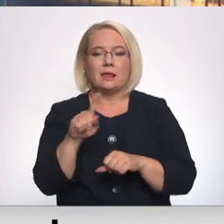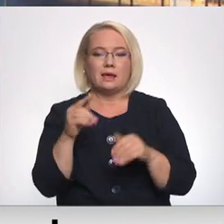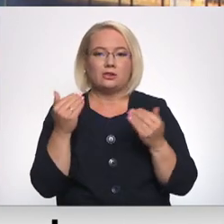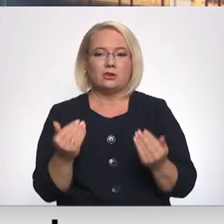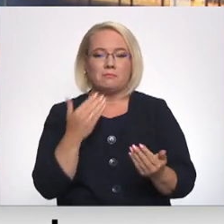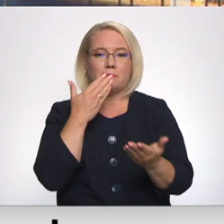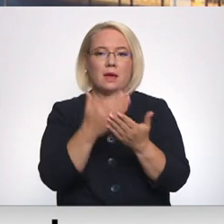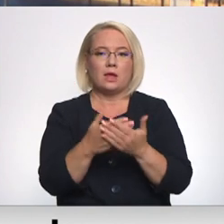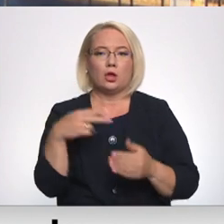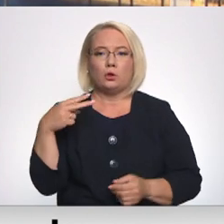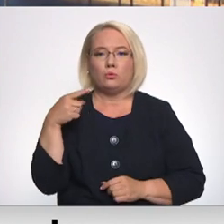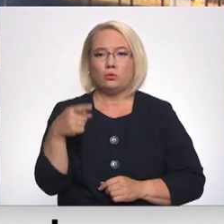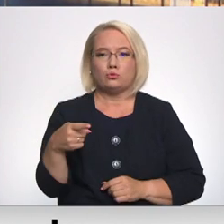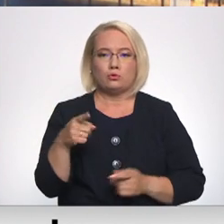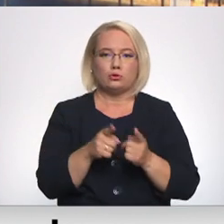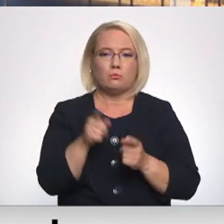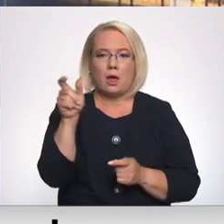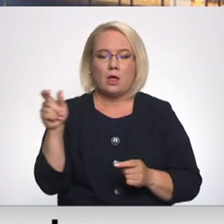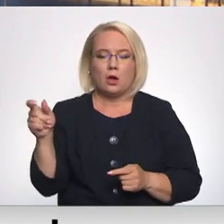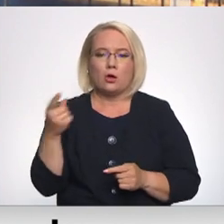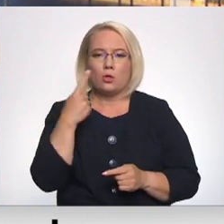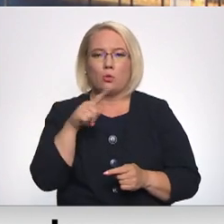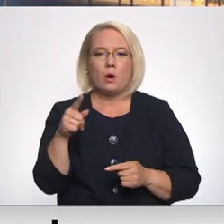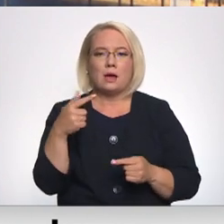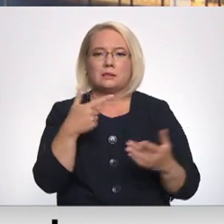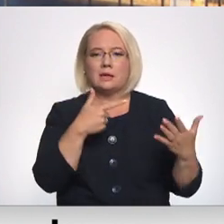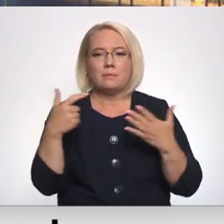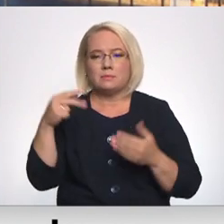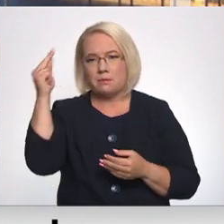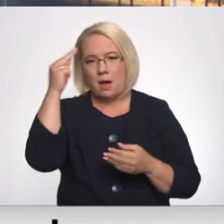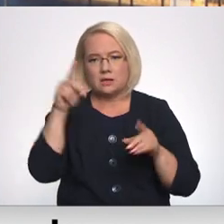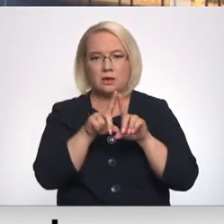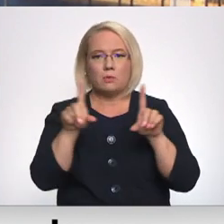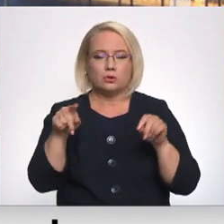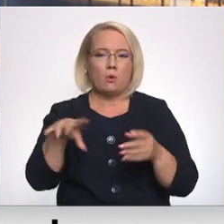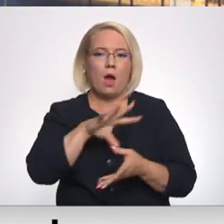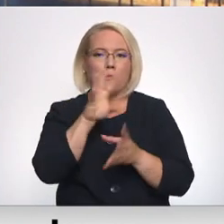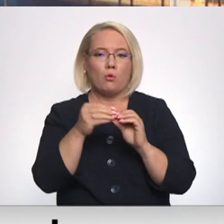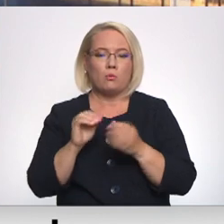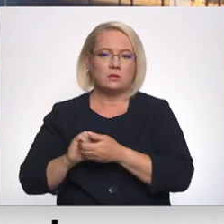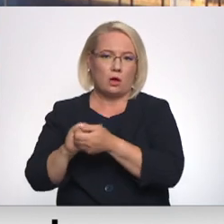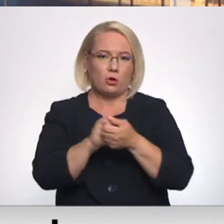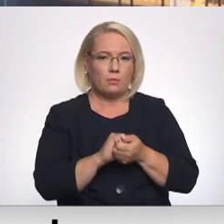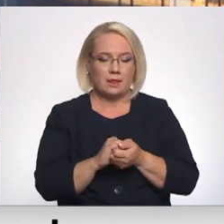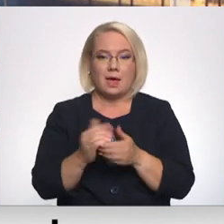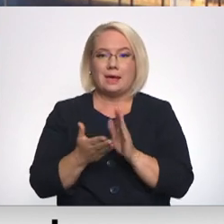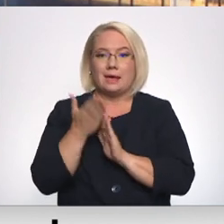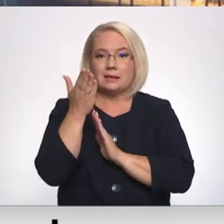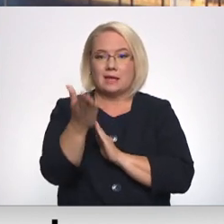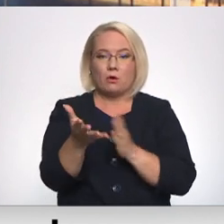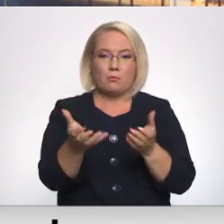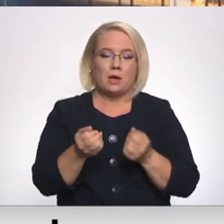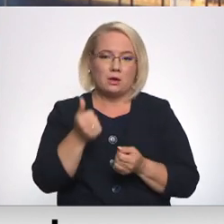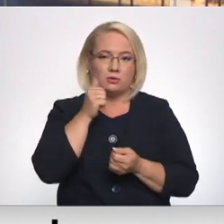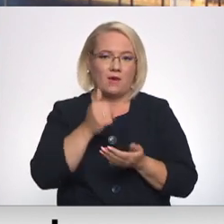amtveri 20 tūstoši pedagogu no vairāk nekā 700 mācība iestādēm to apkopoja sarotbiedrība. Iesnieguma pieņemšana vēl